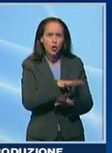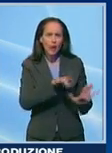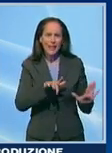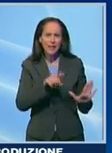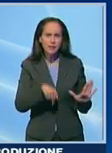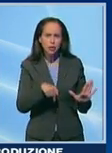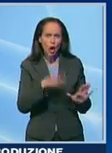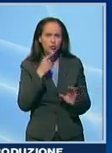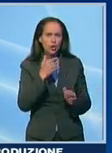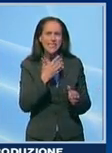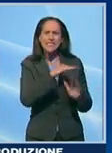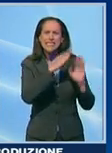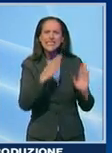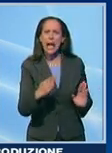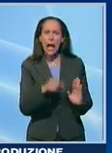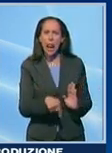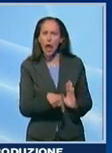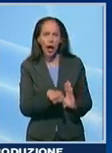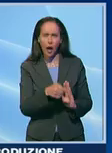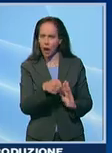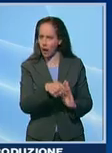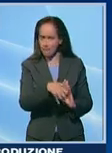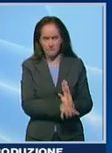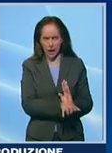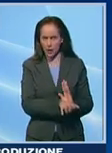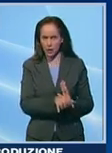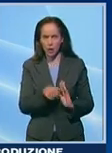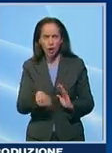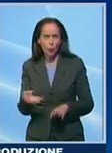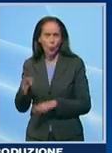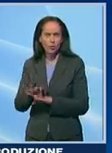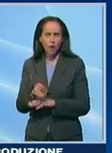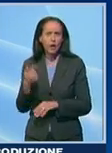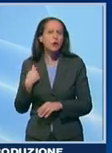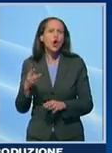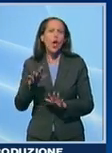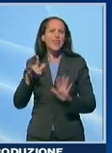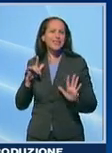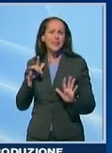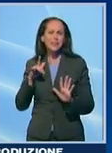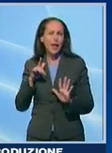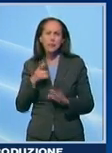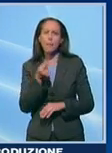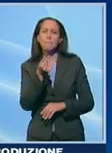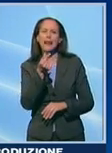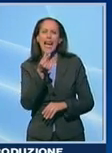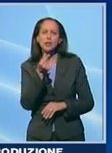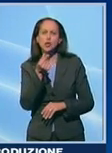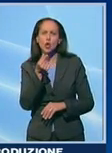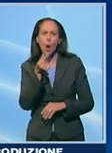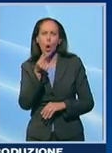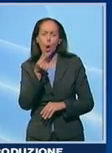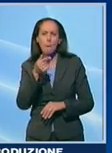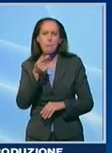e i prezzi del latte allo scaffale sono quattro volte tanto. Nel 97 erano il doppio, quindi è il prezzo così basso